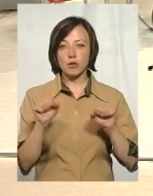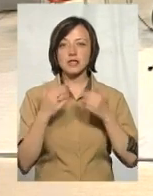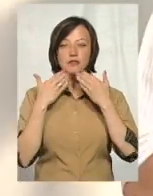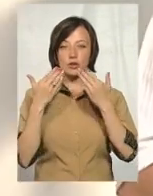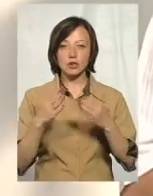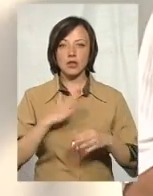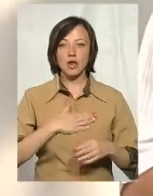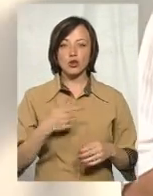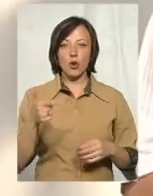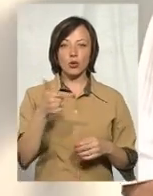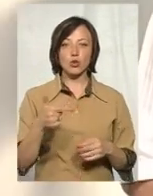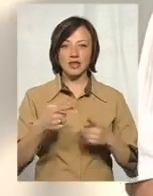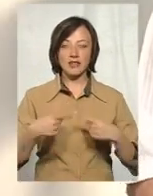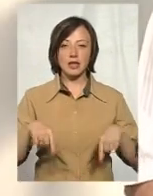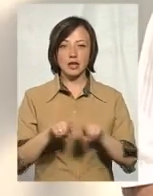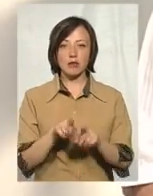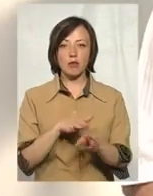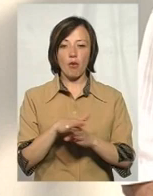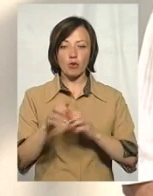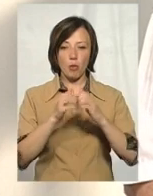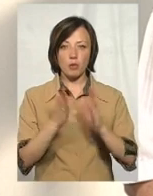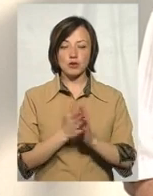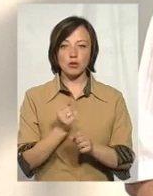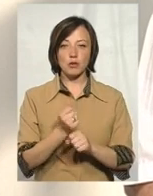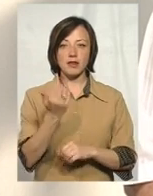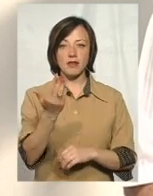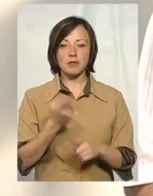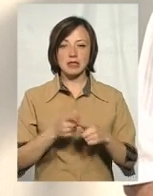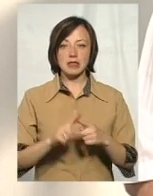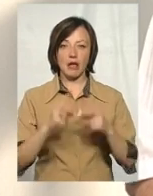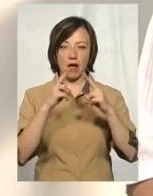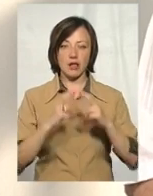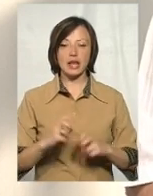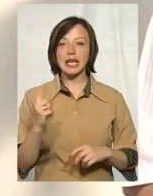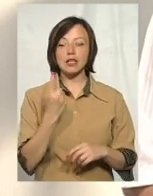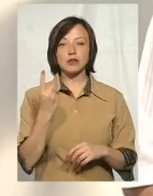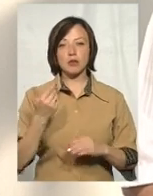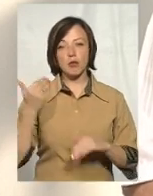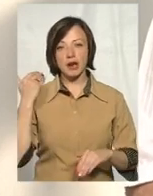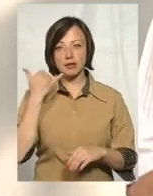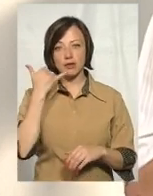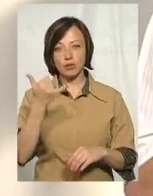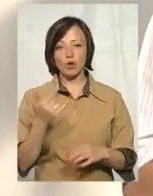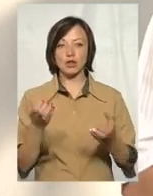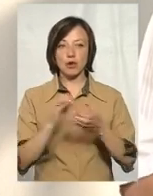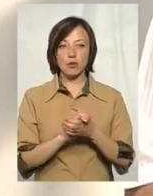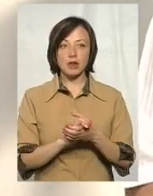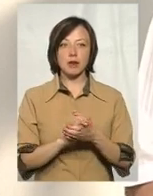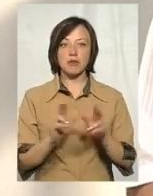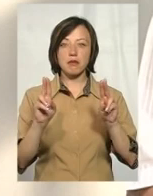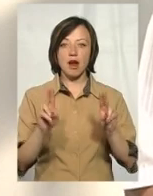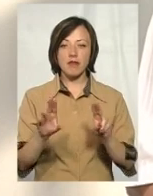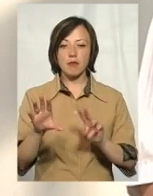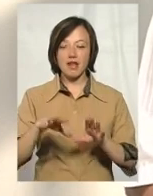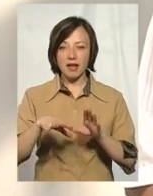звернутися в наше Городоцьке відділення, вони в повному об'ємі зроблять вам цей аналіз. Єдине, що попередньо стелефонувати, щоб ознайомитись з правилами